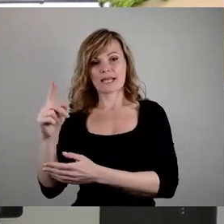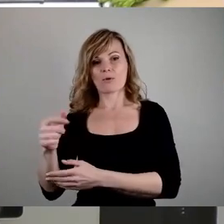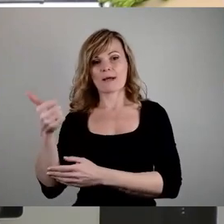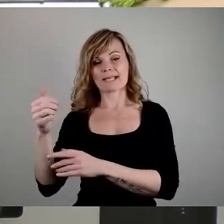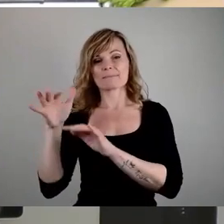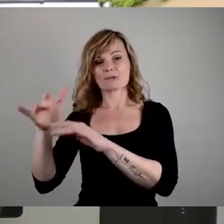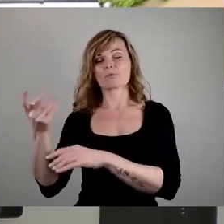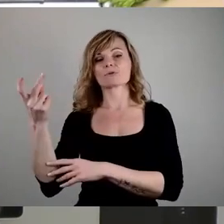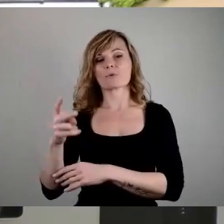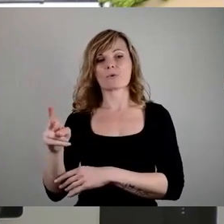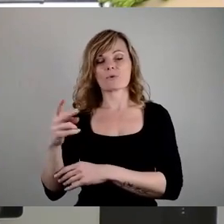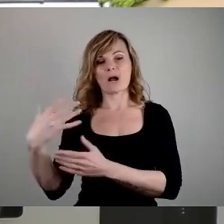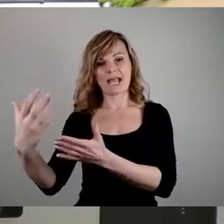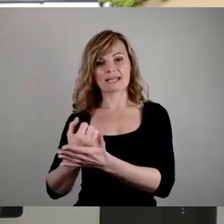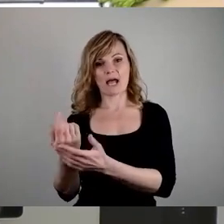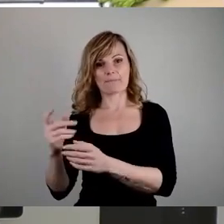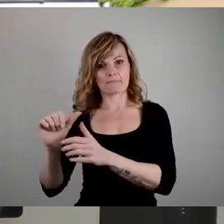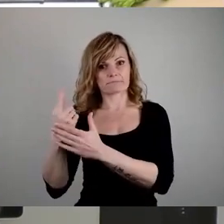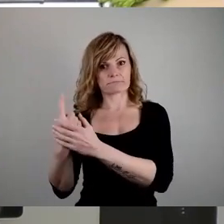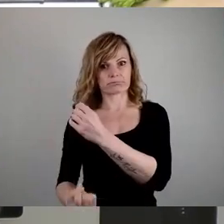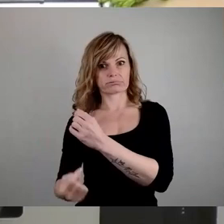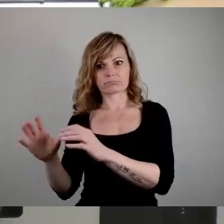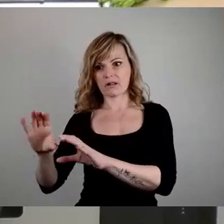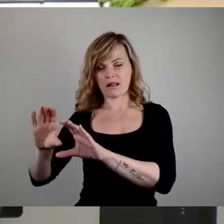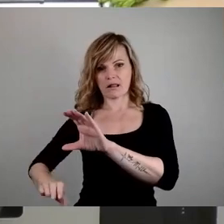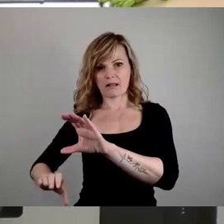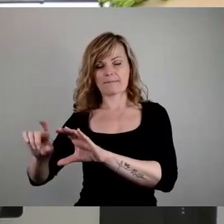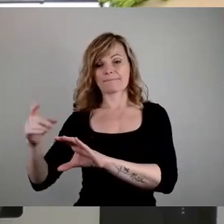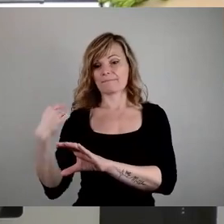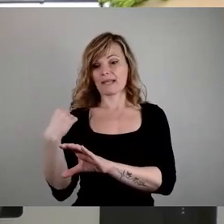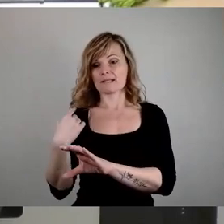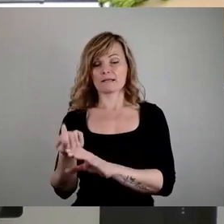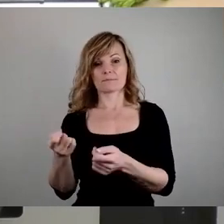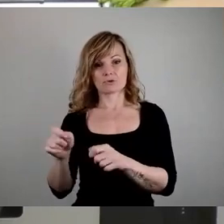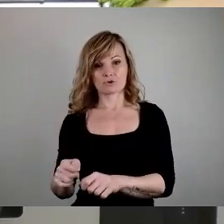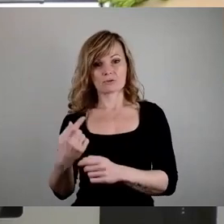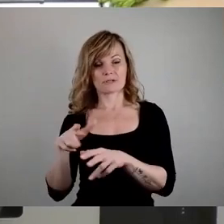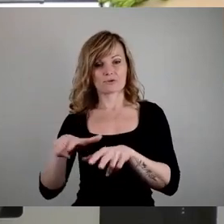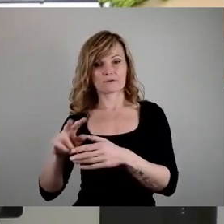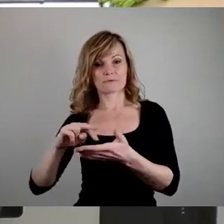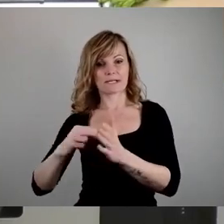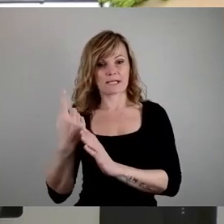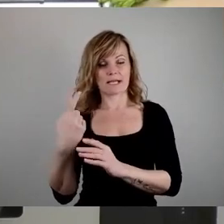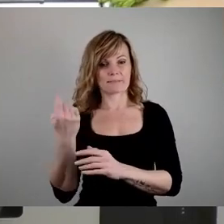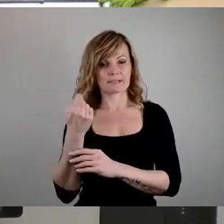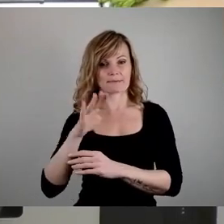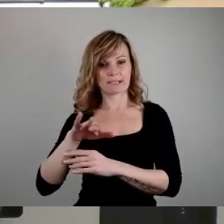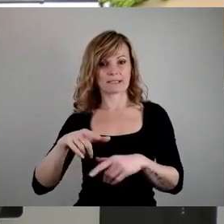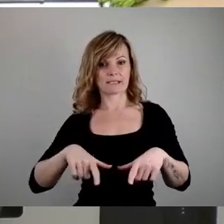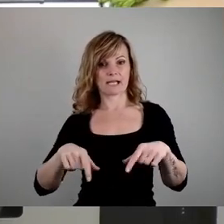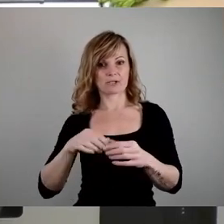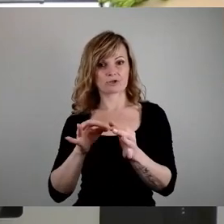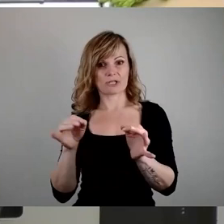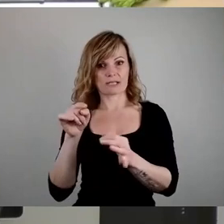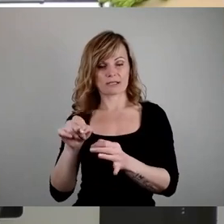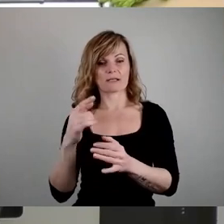verlieren. Hinzu kommen dann der gestrisch beschlossene Wirtschaftsplan des Eigenbetriebes Kindertagesstätten, der einen Zuschuss